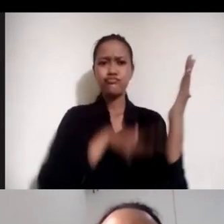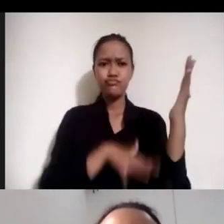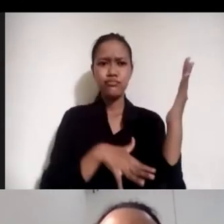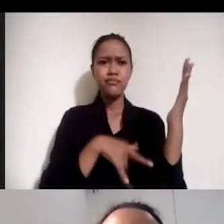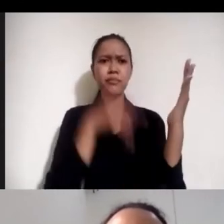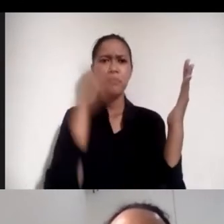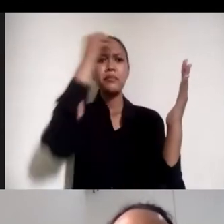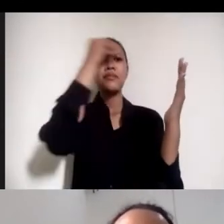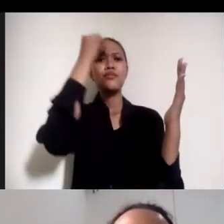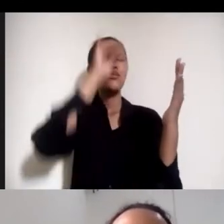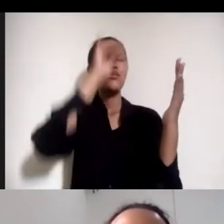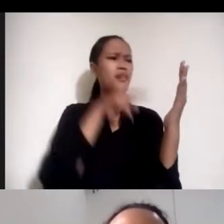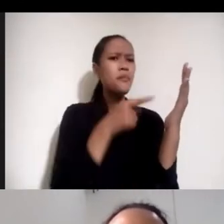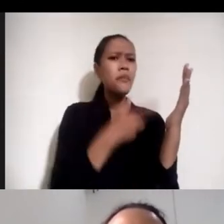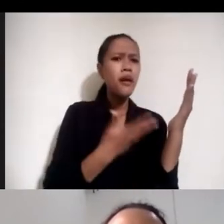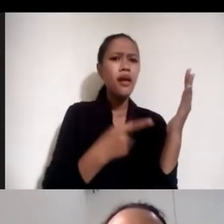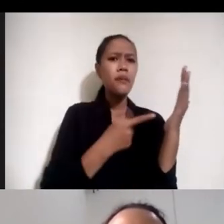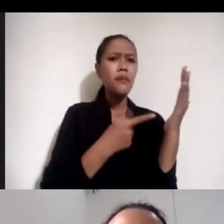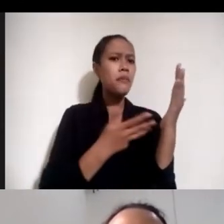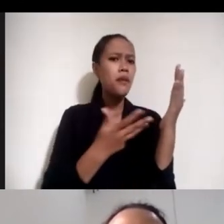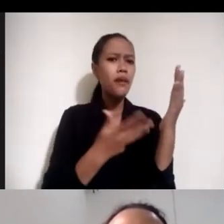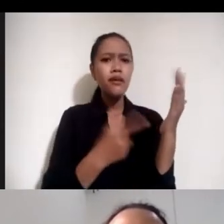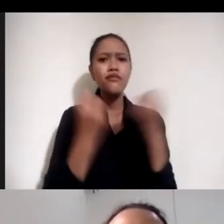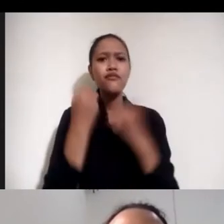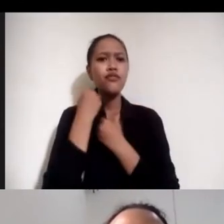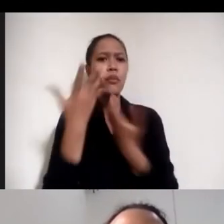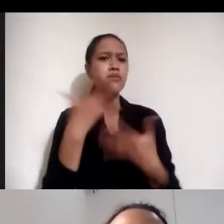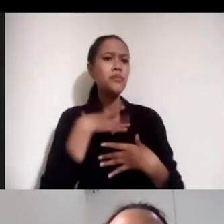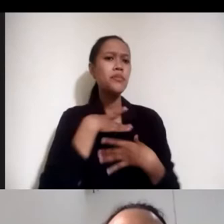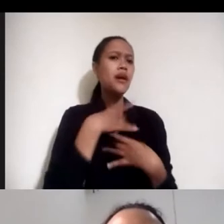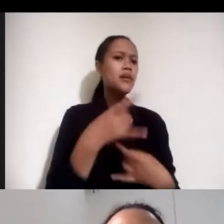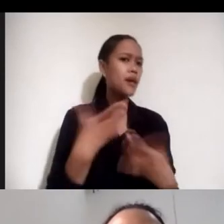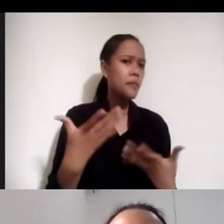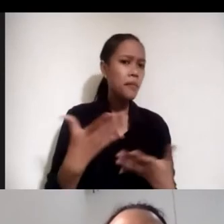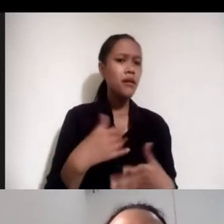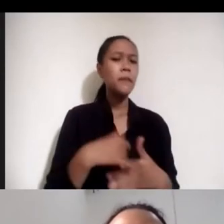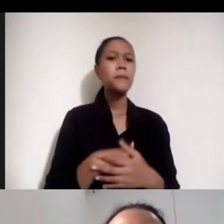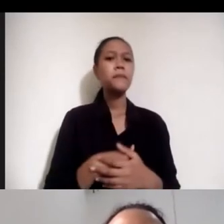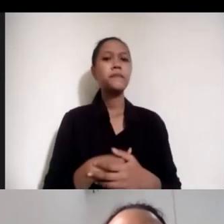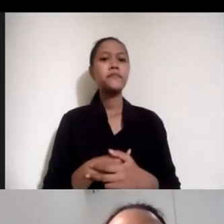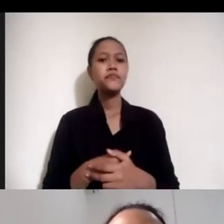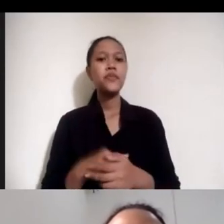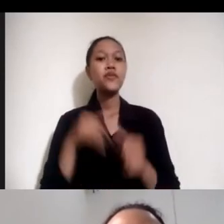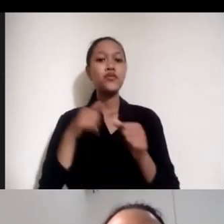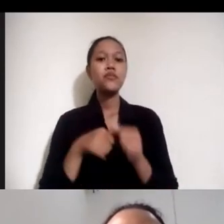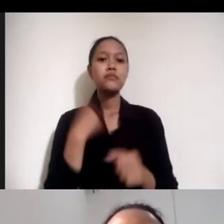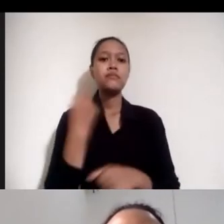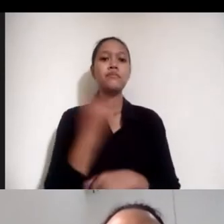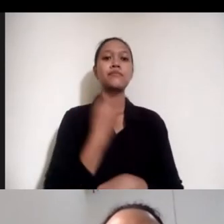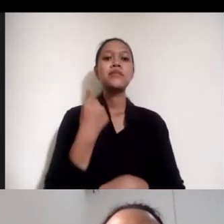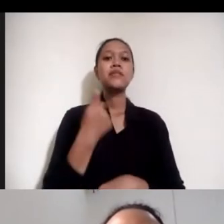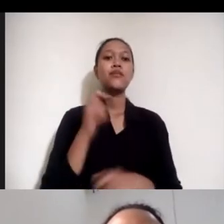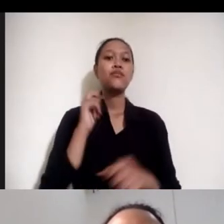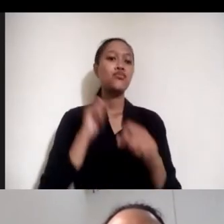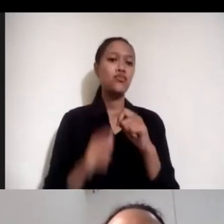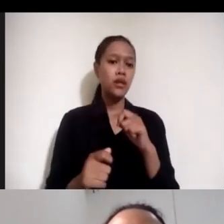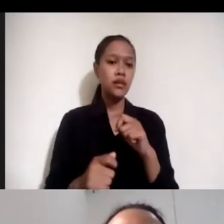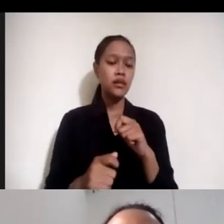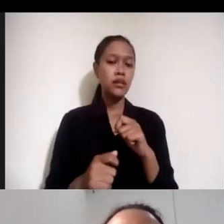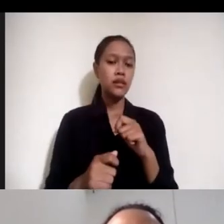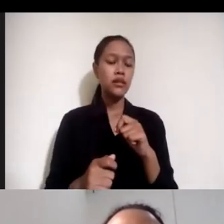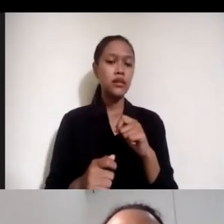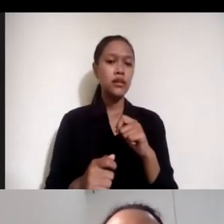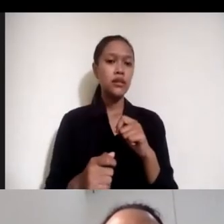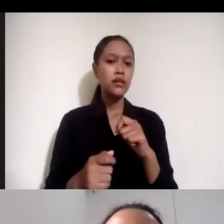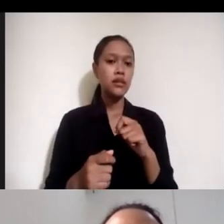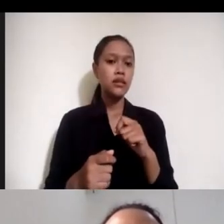gimana nih apa aja informasi yang menarik dari situ kemudian kita bisa bikin namanya ini